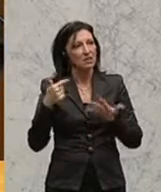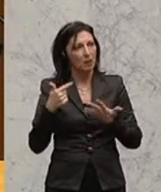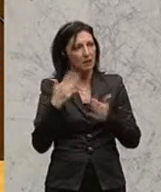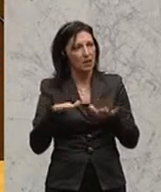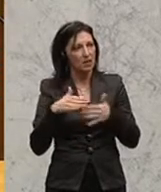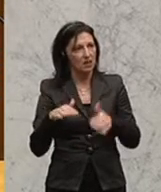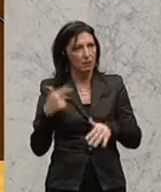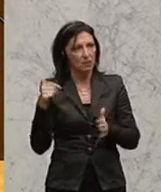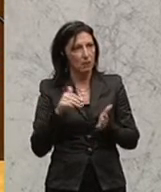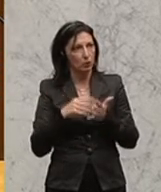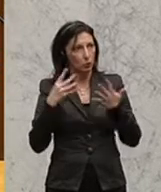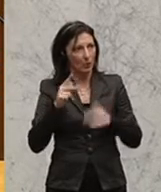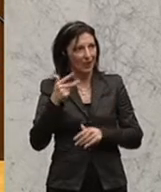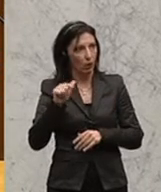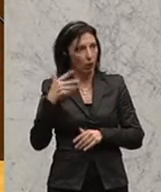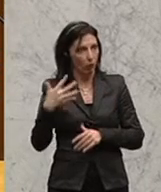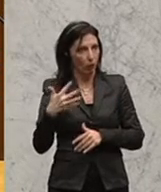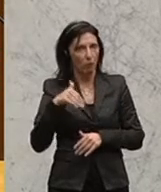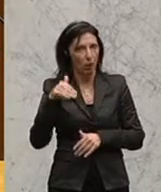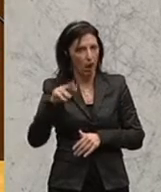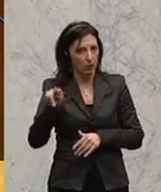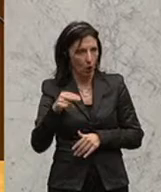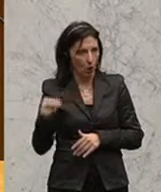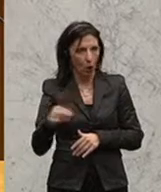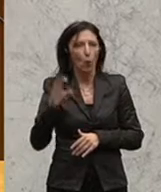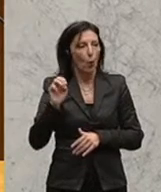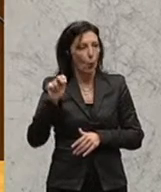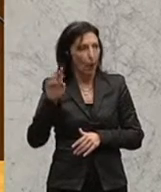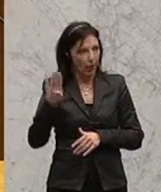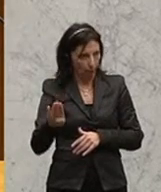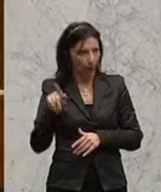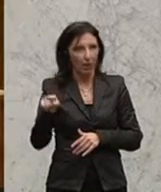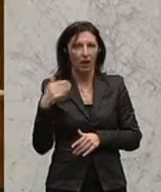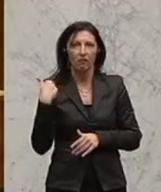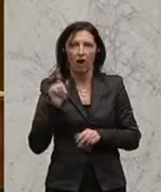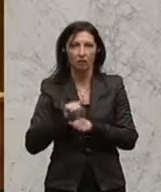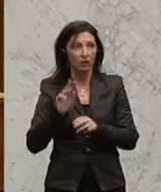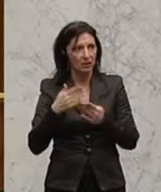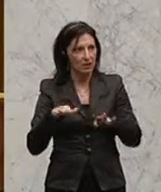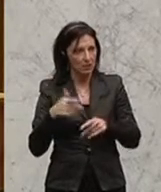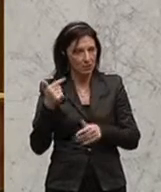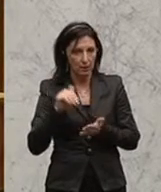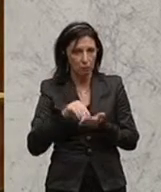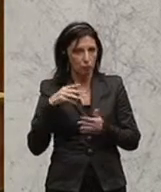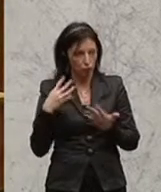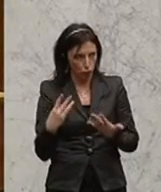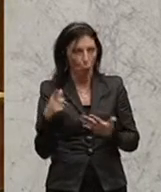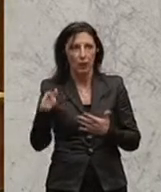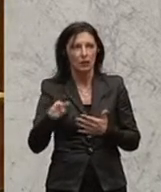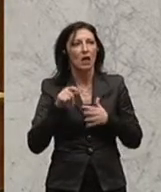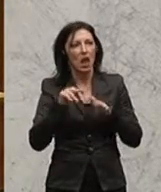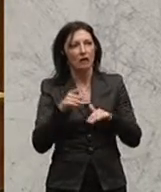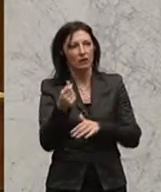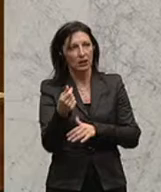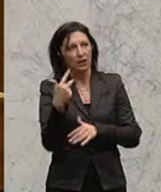Dezember 2009 3,5 Milliarden Euro. Die ÖNB ging in der Aufstellung von Dezember 2009 von Liquiditätslinien von